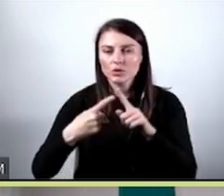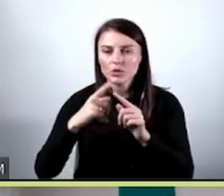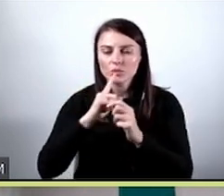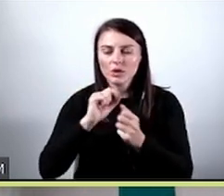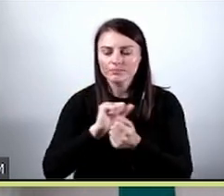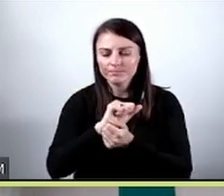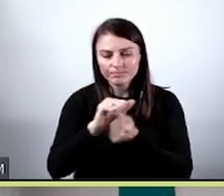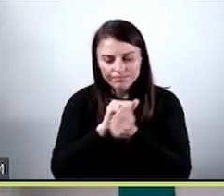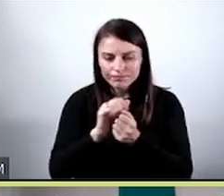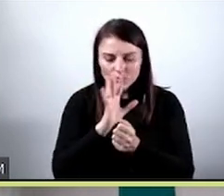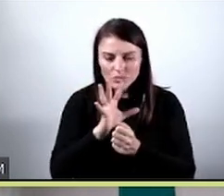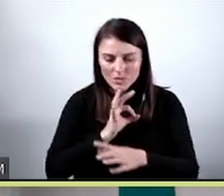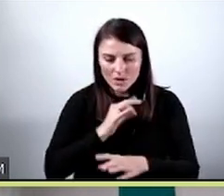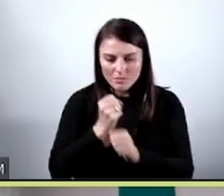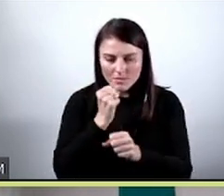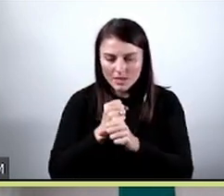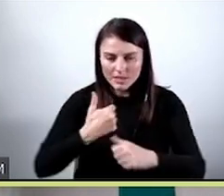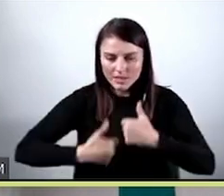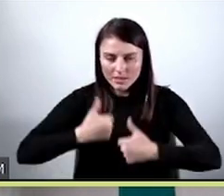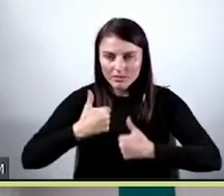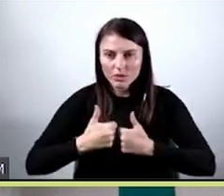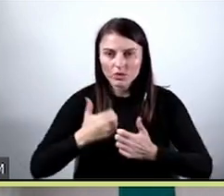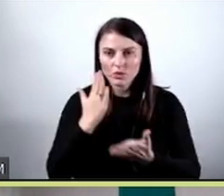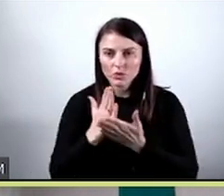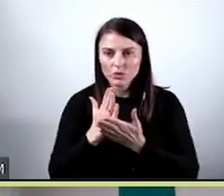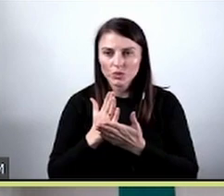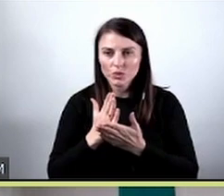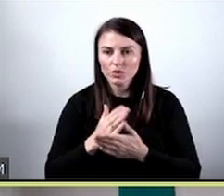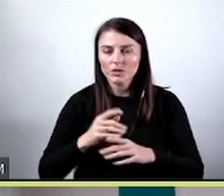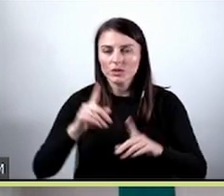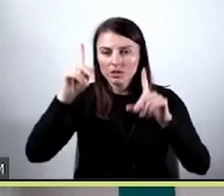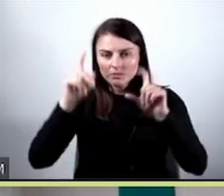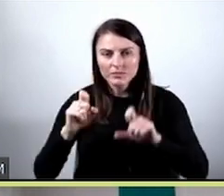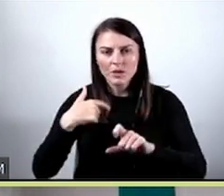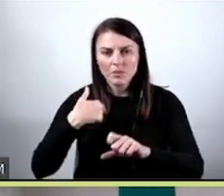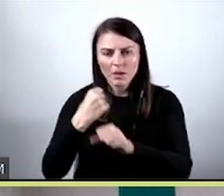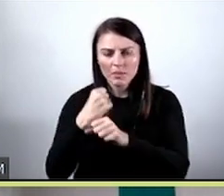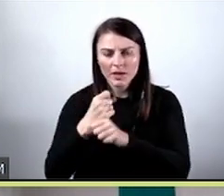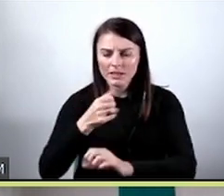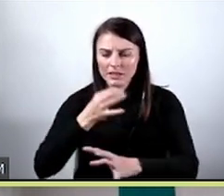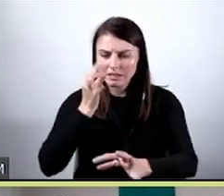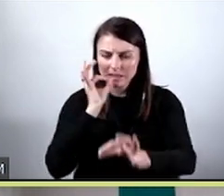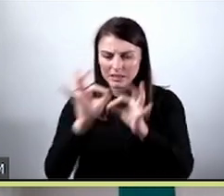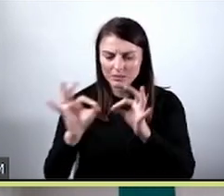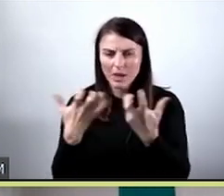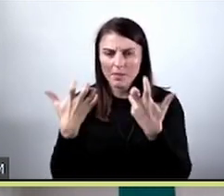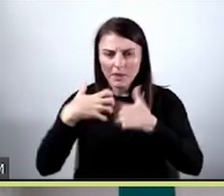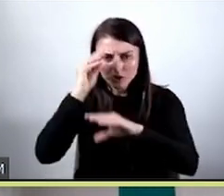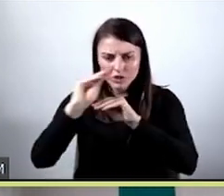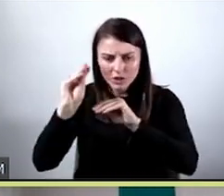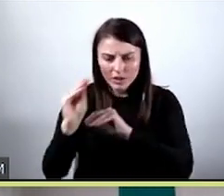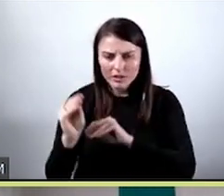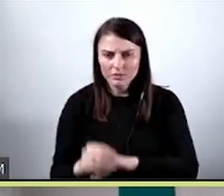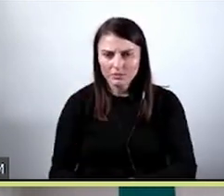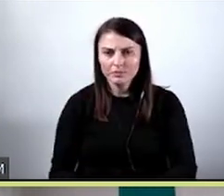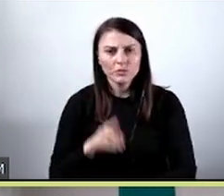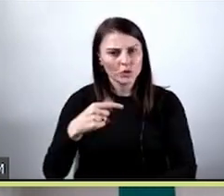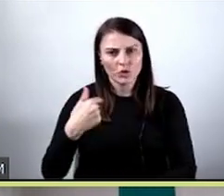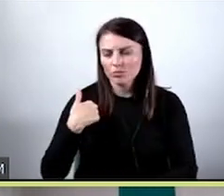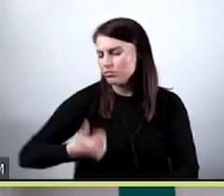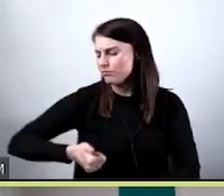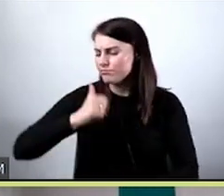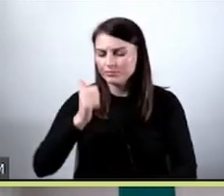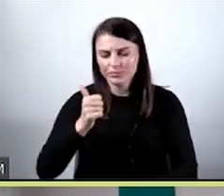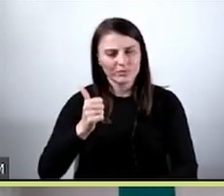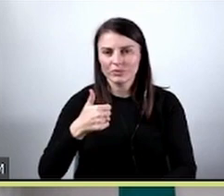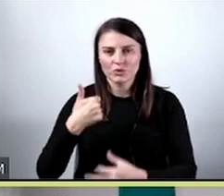zawodowej. Właśnie zaczęłam pracować jako data scientist i specjalista machine learning. No i myślę, że to był strzał w dziesiątkę.